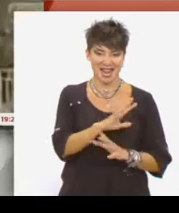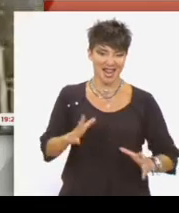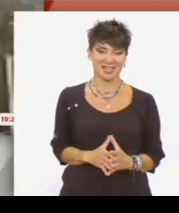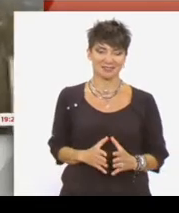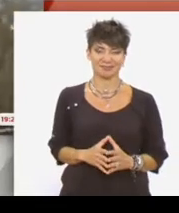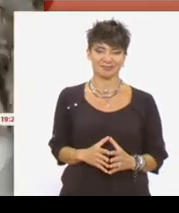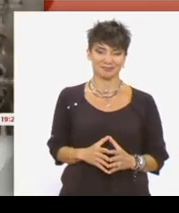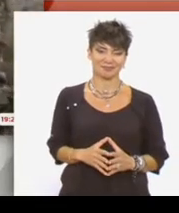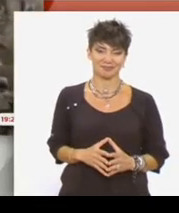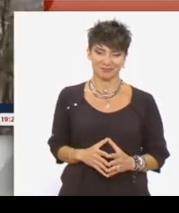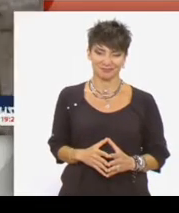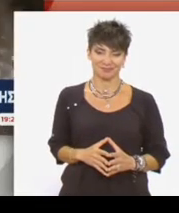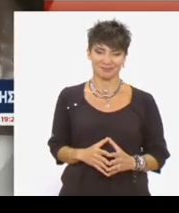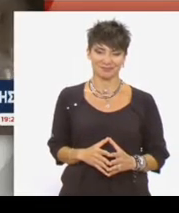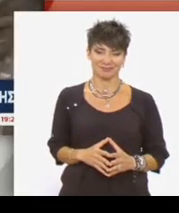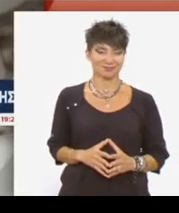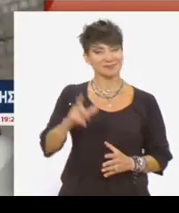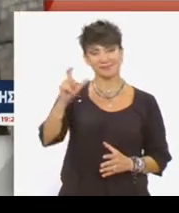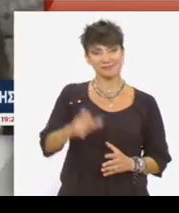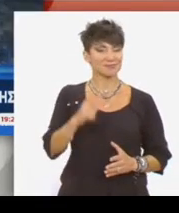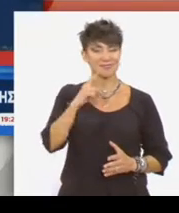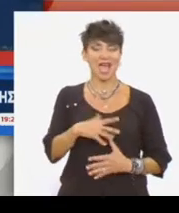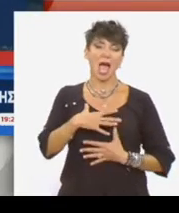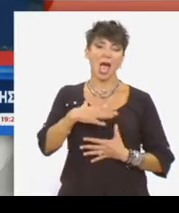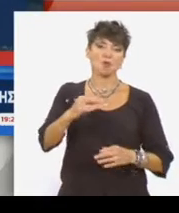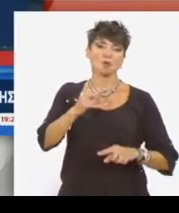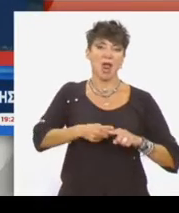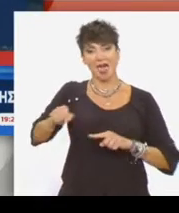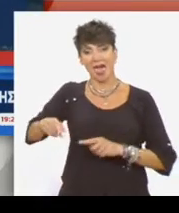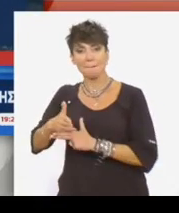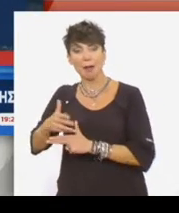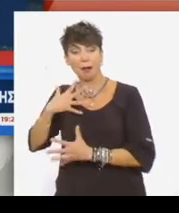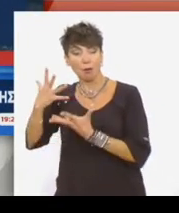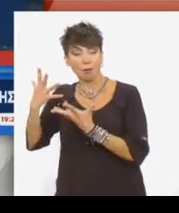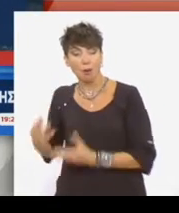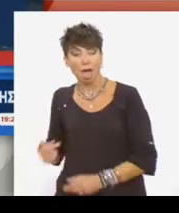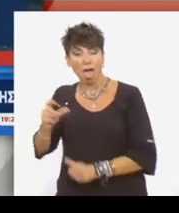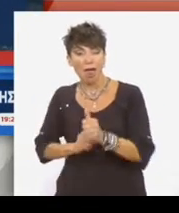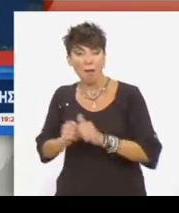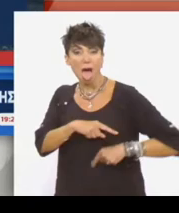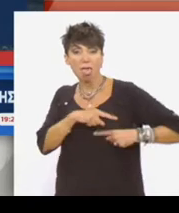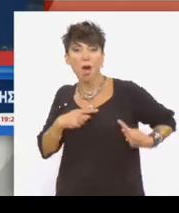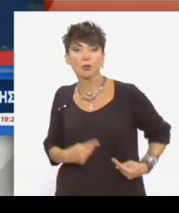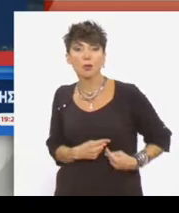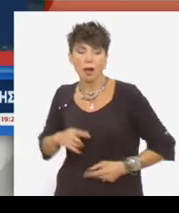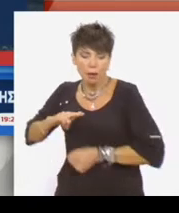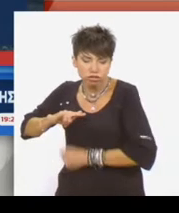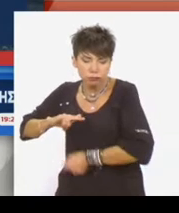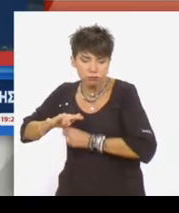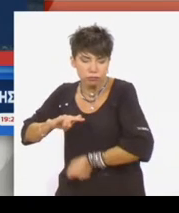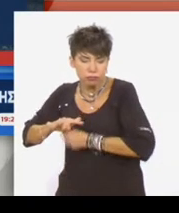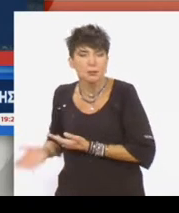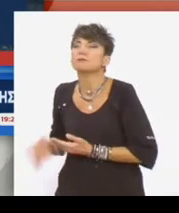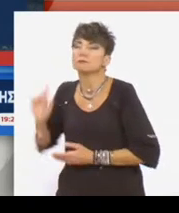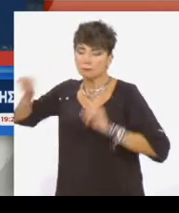Ο Μανώλης Ανδρουλάκης ως πρόξενος της Ελλάδας στη Μαριούπολη, έμεινε εθελοντικά για ένα μήνα υπό βομβαρδισμούς, απεγκλωβίζοντας